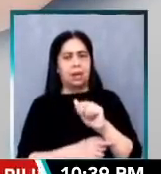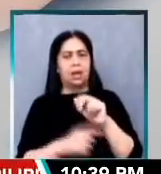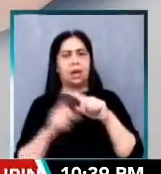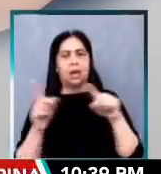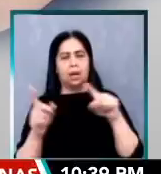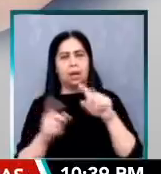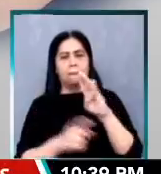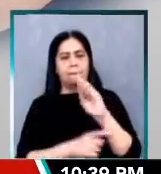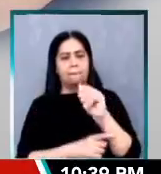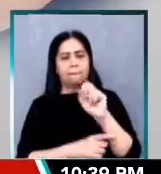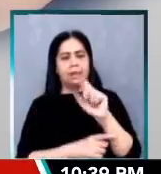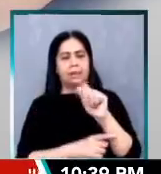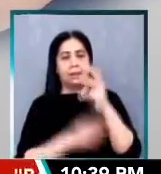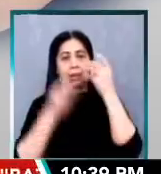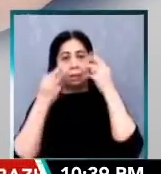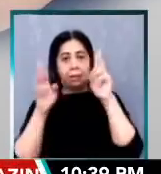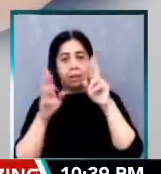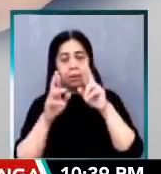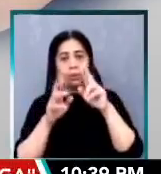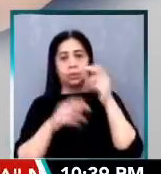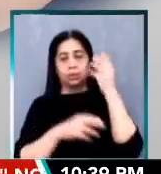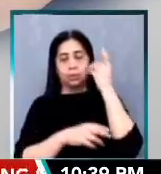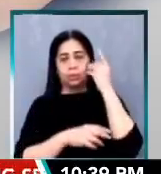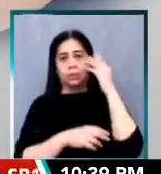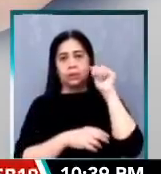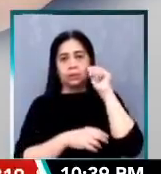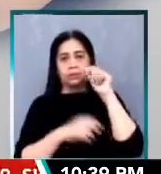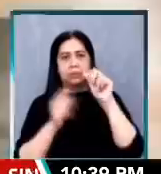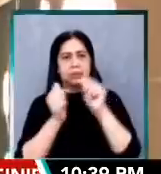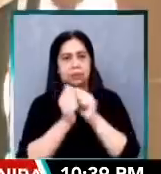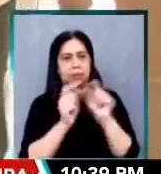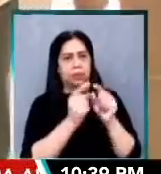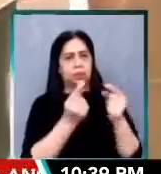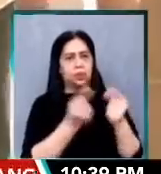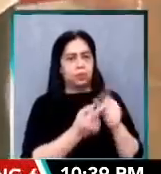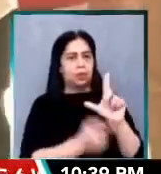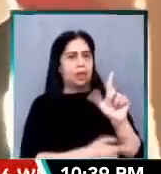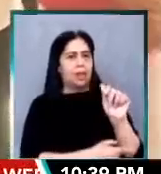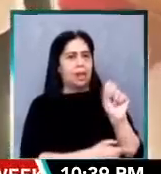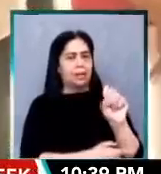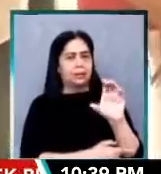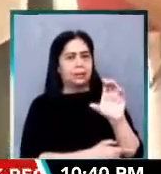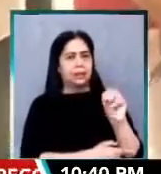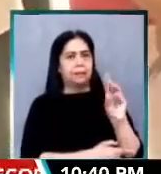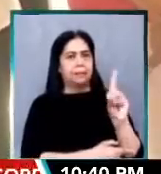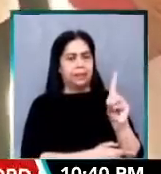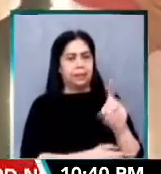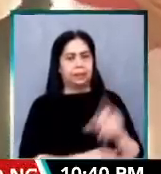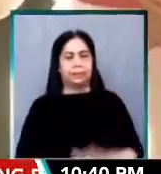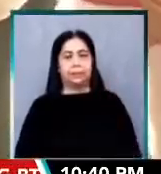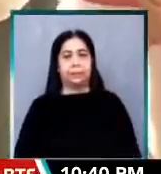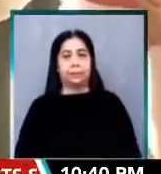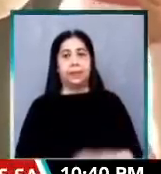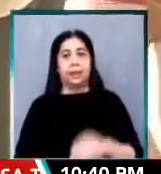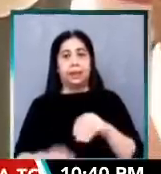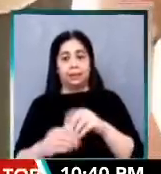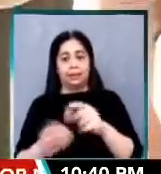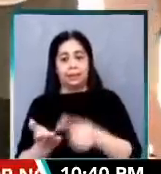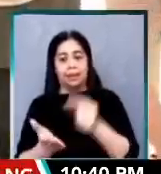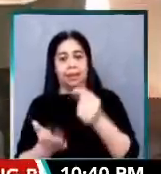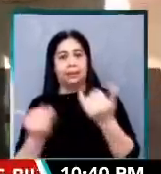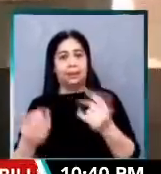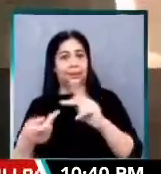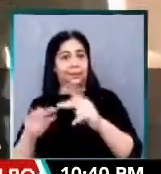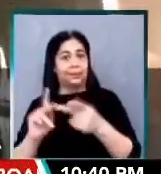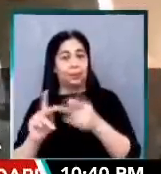na kaibigan daw niya at kasama sa partidong Lakas CMD. Nasa tarlak ngayon ang magkatandem na sina Vice